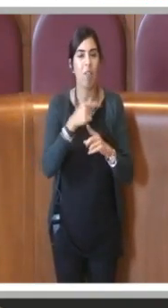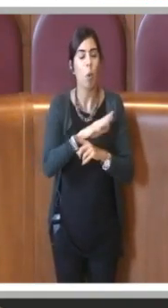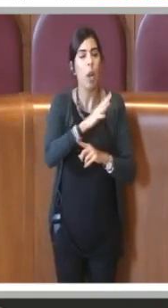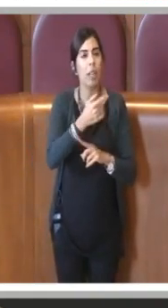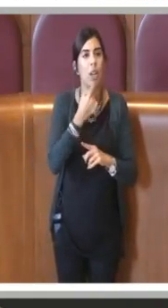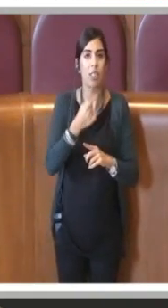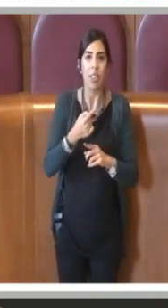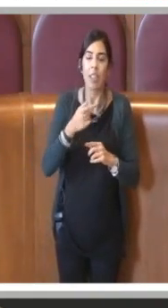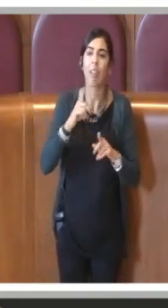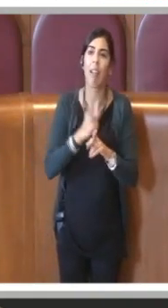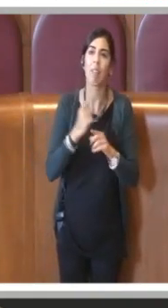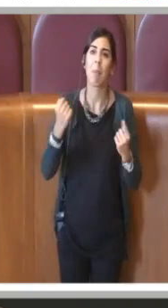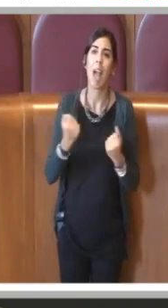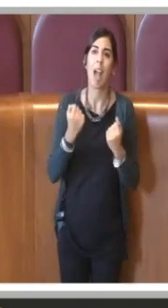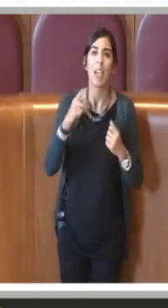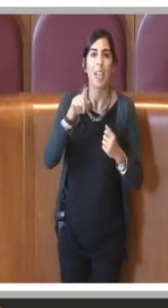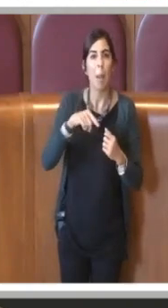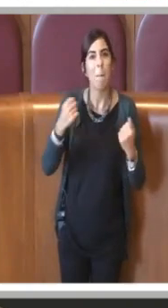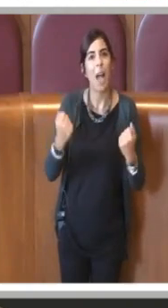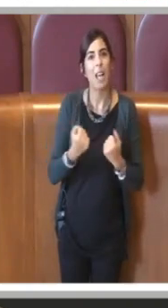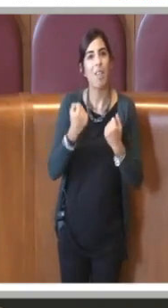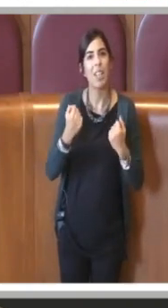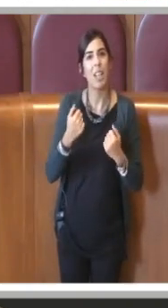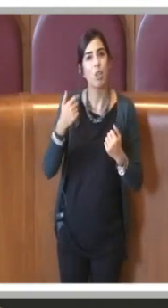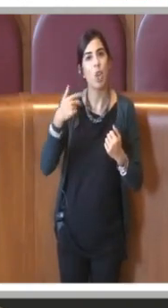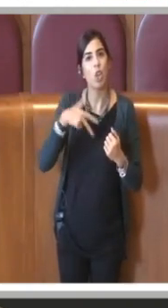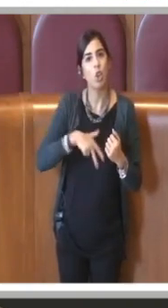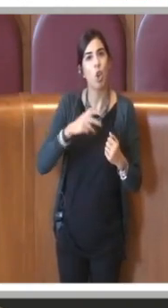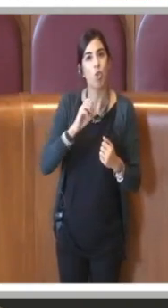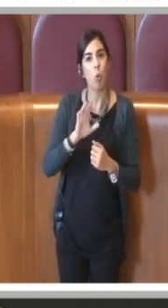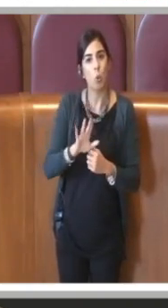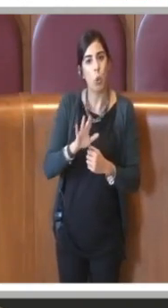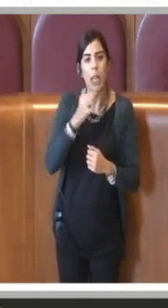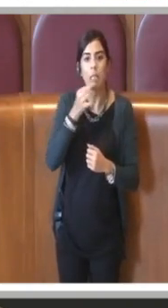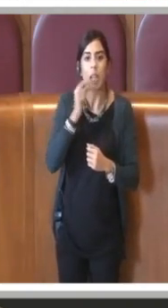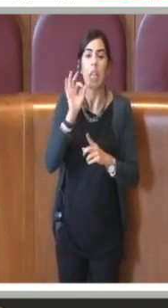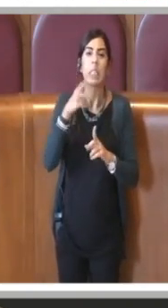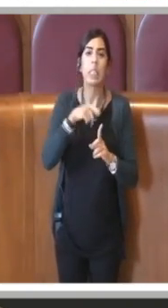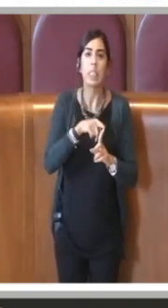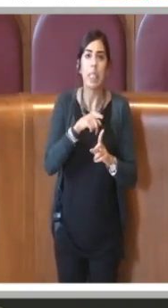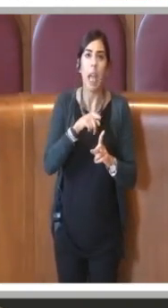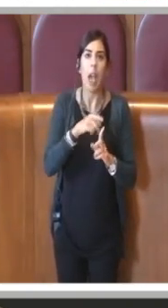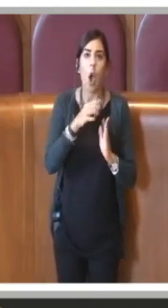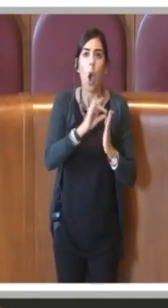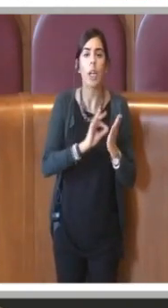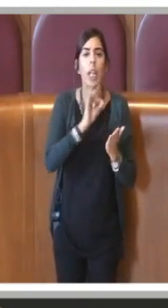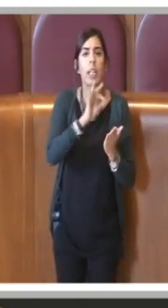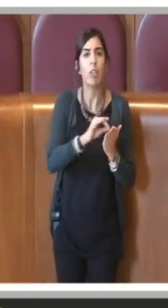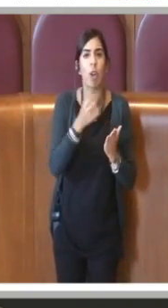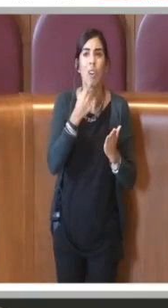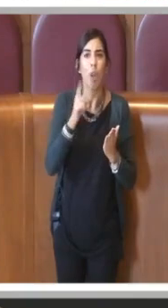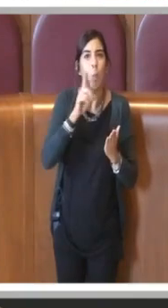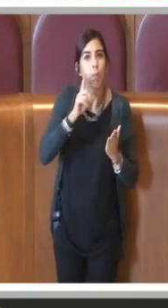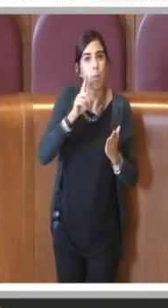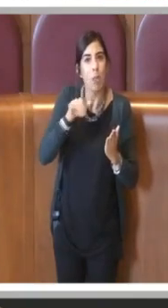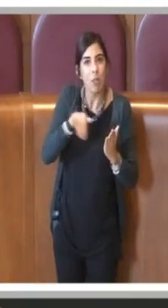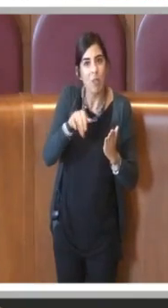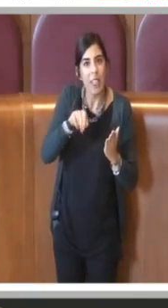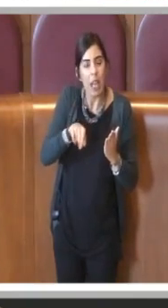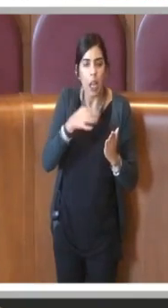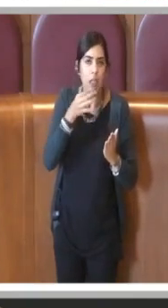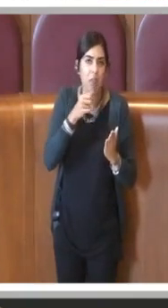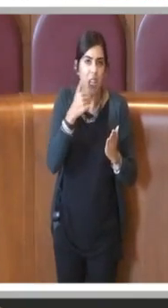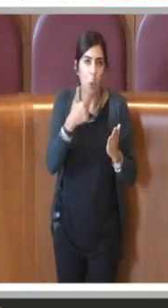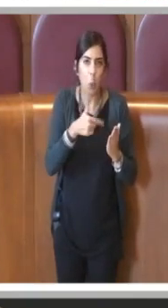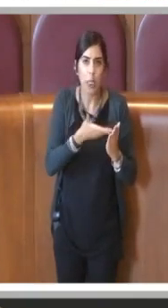già inserita nel piano delle aree sarebbe superfluo l'ordine del giorno qualora non fosse inserita sarebbe facoltà del municipio indicarla